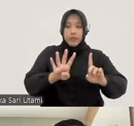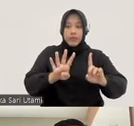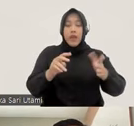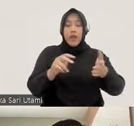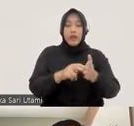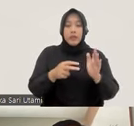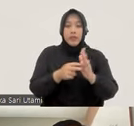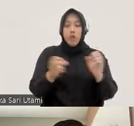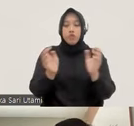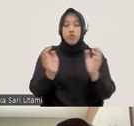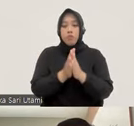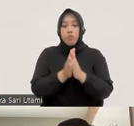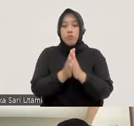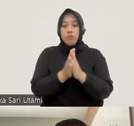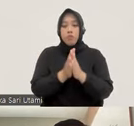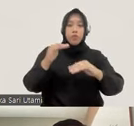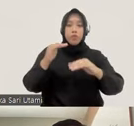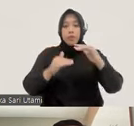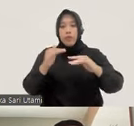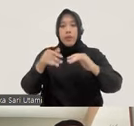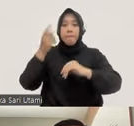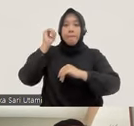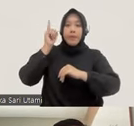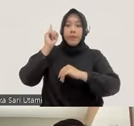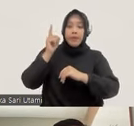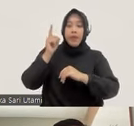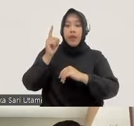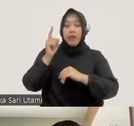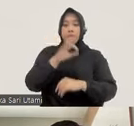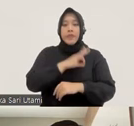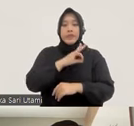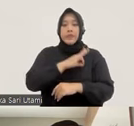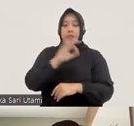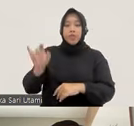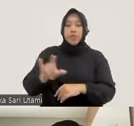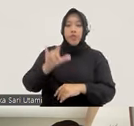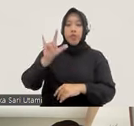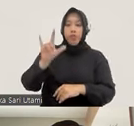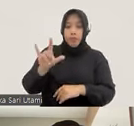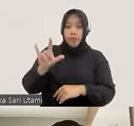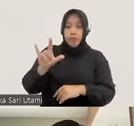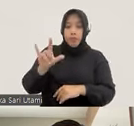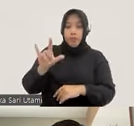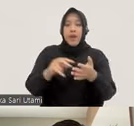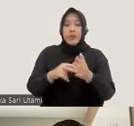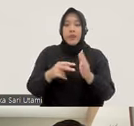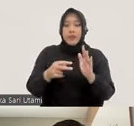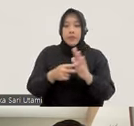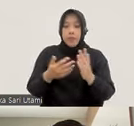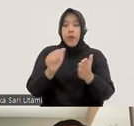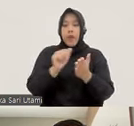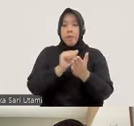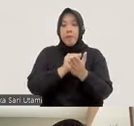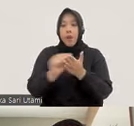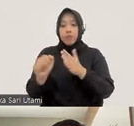waktu pemerintahan Presiden Jokowi Dodo, berarti mengartikan pemberantasan korupsi